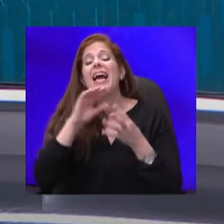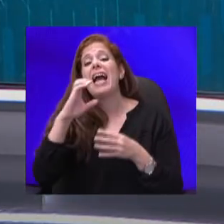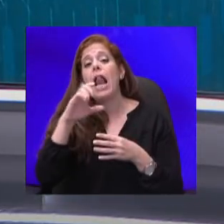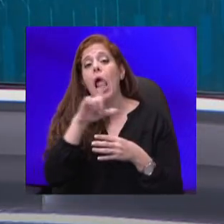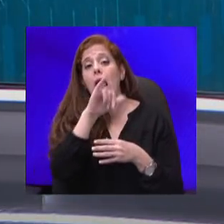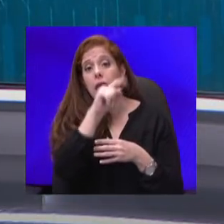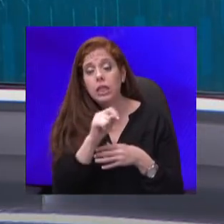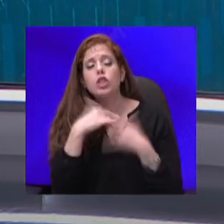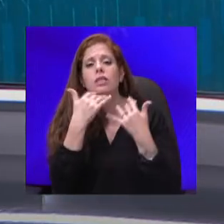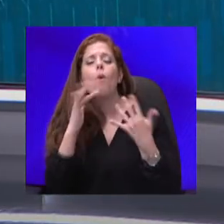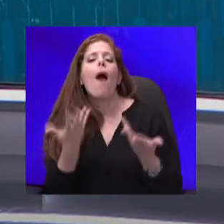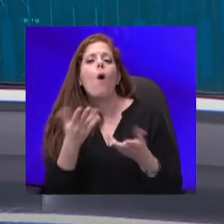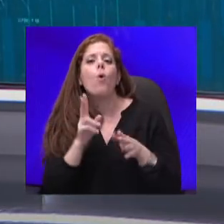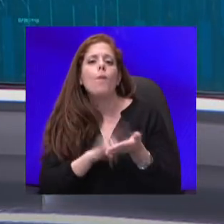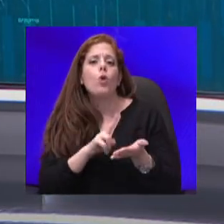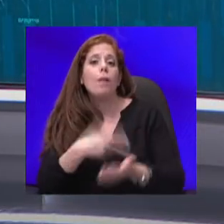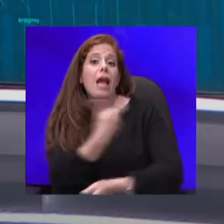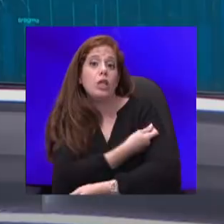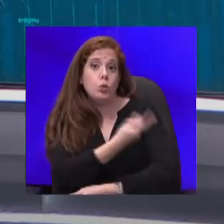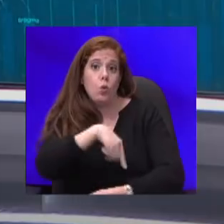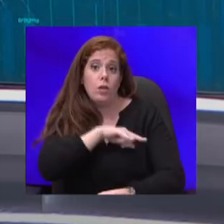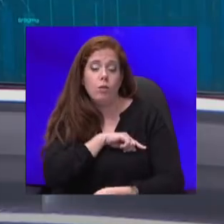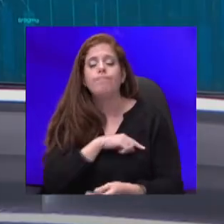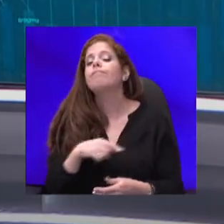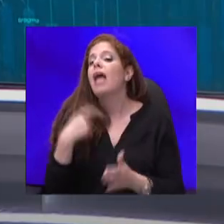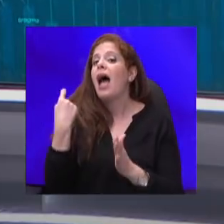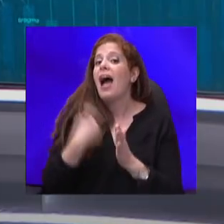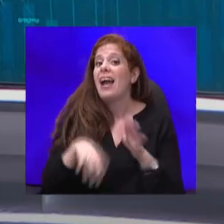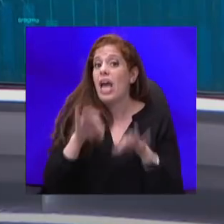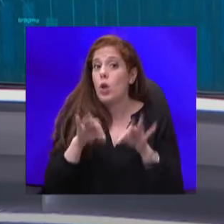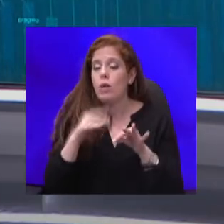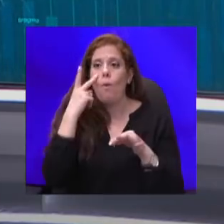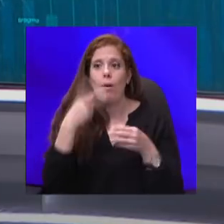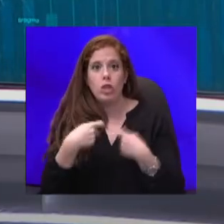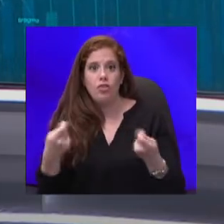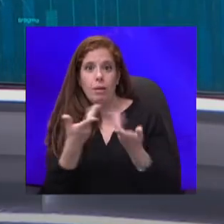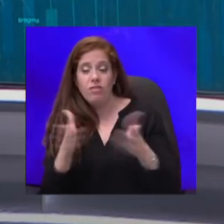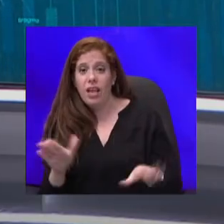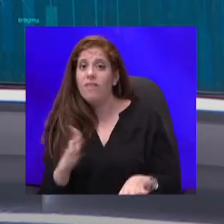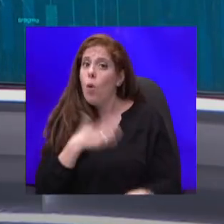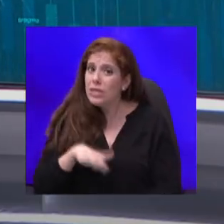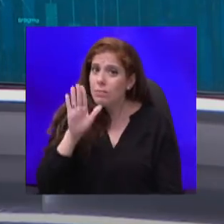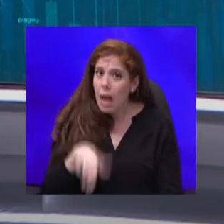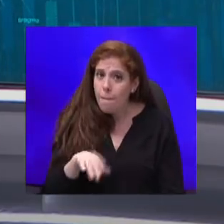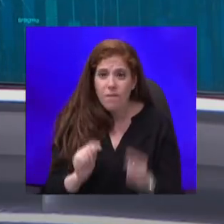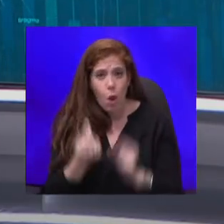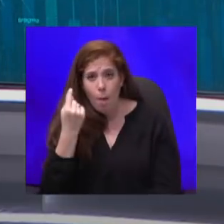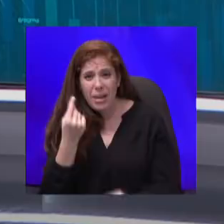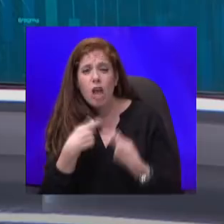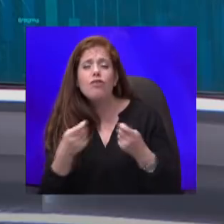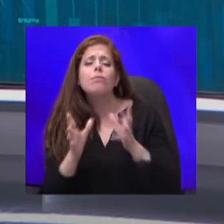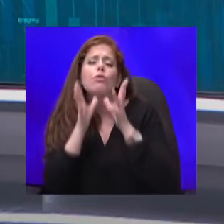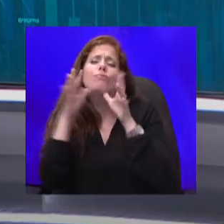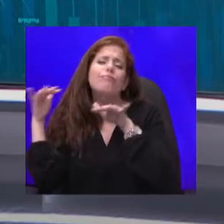מקורונה. הקניונים רואים את השווקים נפתחים ורוצים גם, ולא במקרה. השווקים היו הומי אדם ביום שישי, מה שמראה שהכלכלה